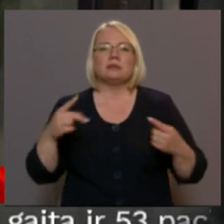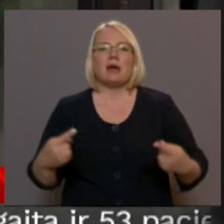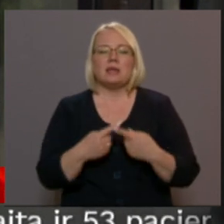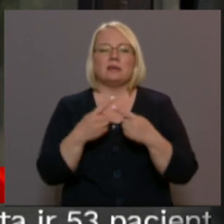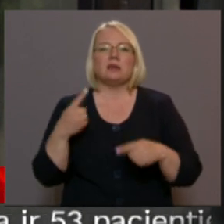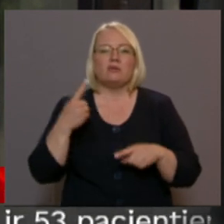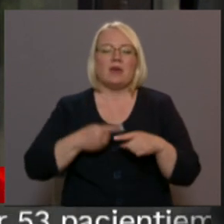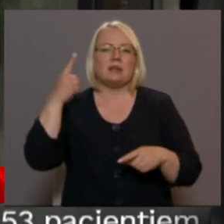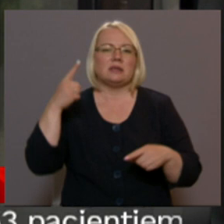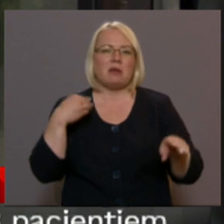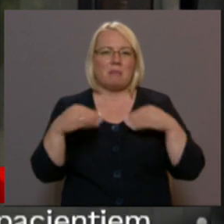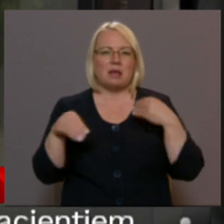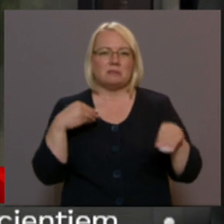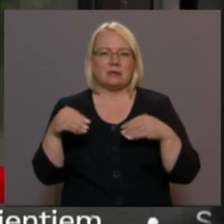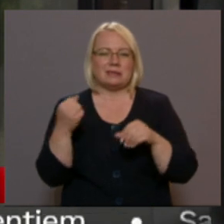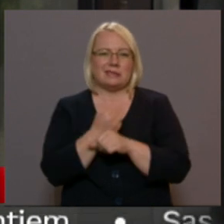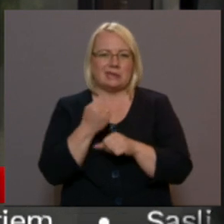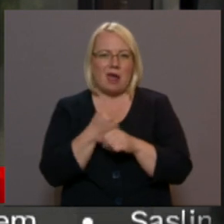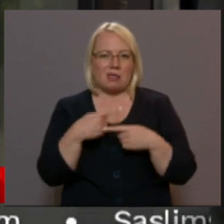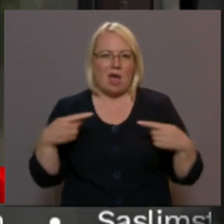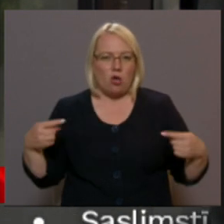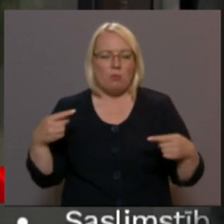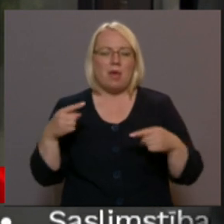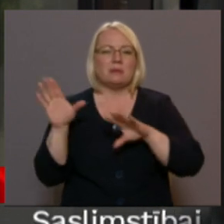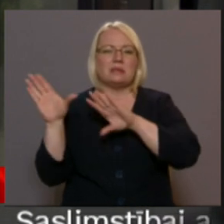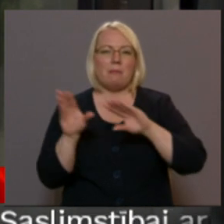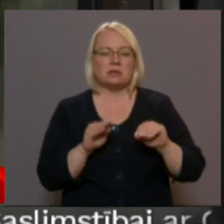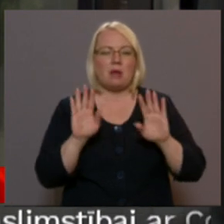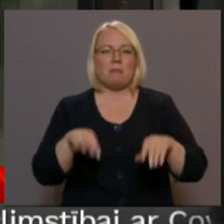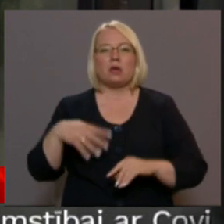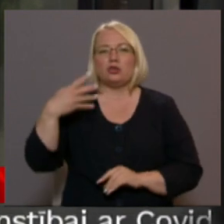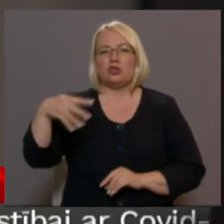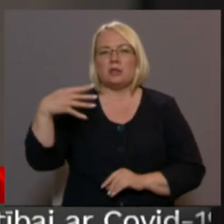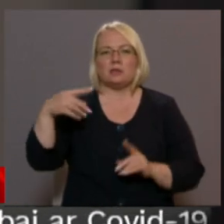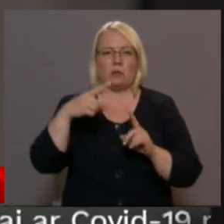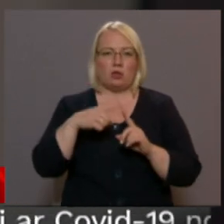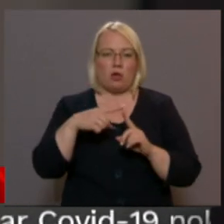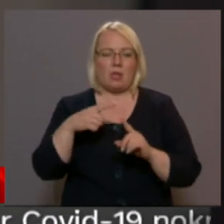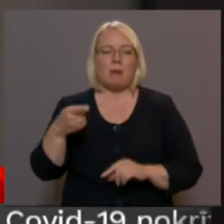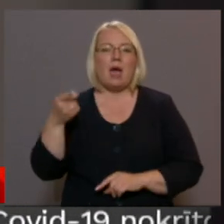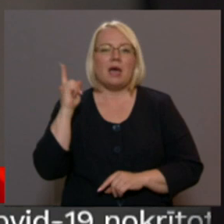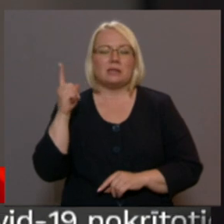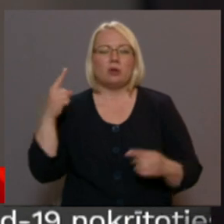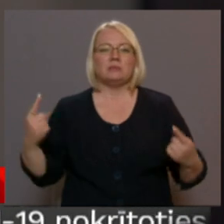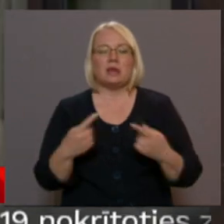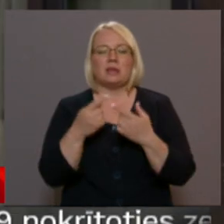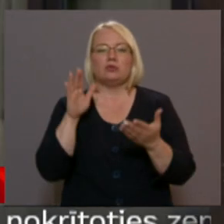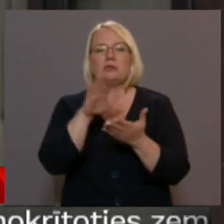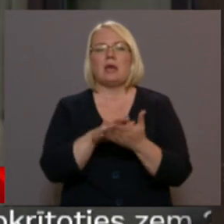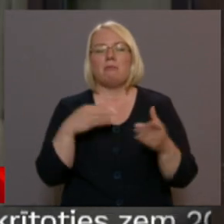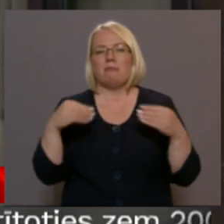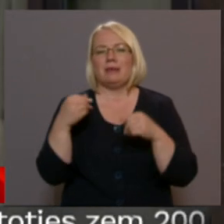vienreizējiem plāstmas izstrādājumiem, samazinātos par aptuveni 40 tonām. Aizliegums atiecās uz tiem